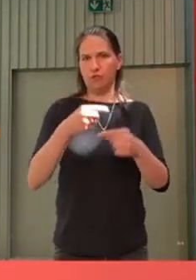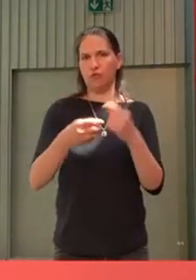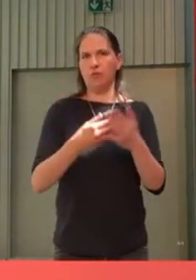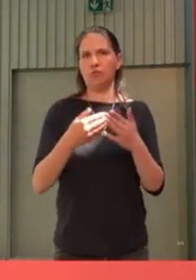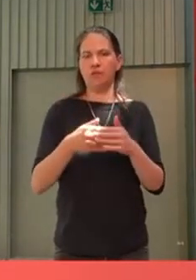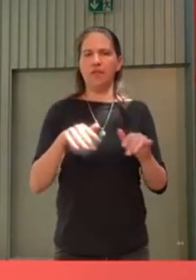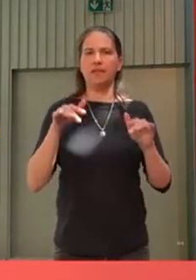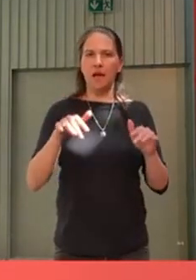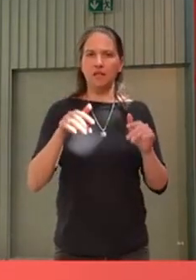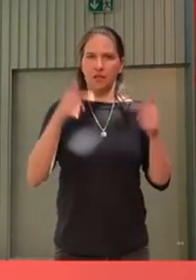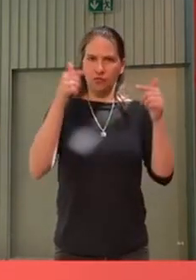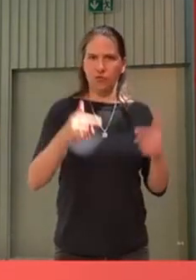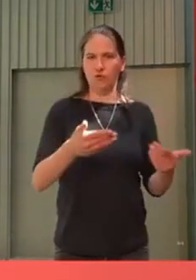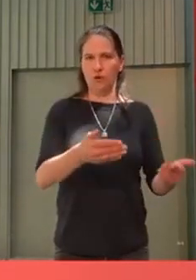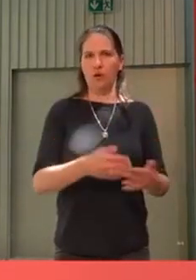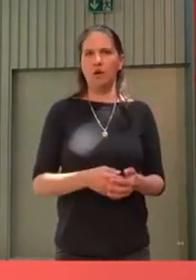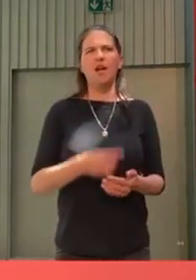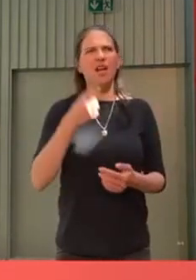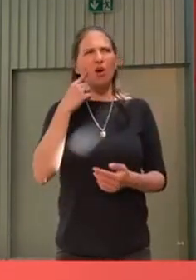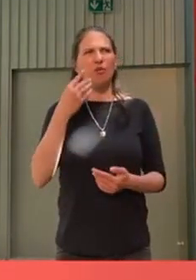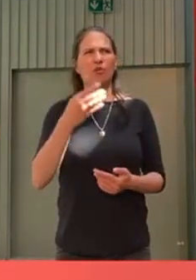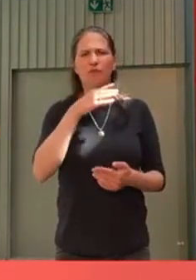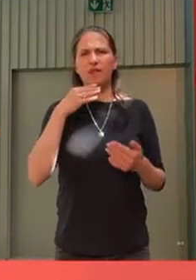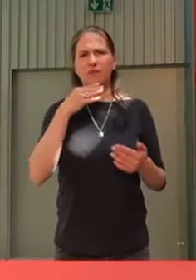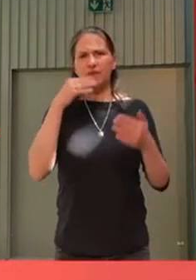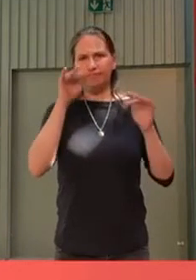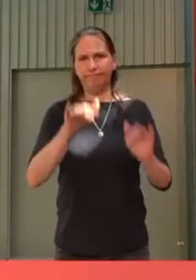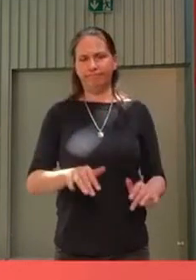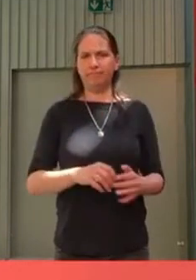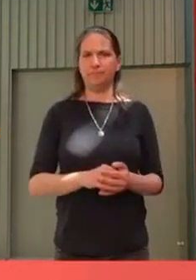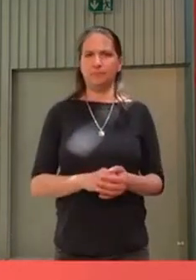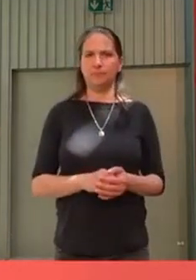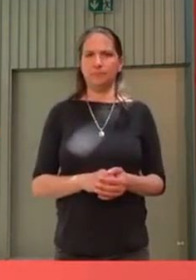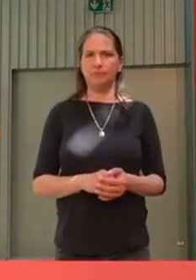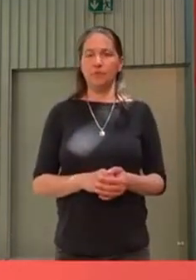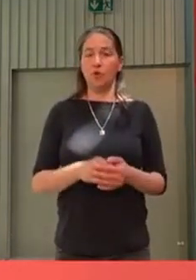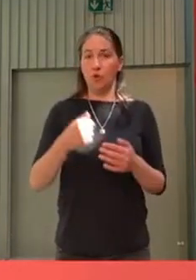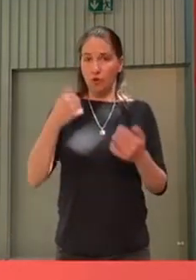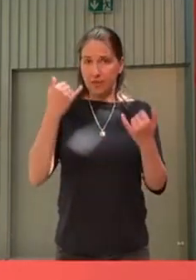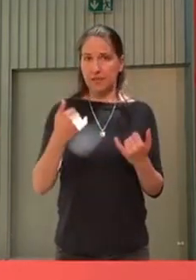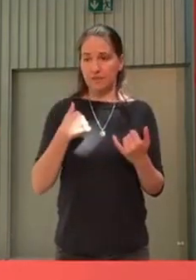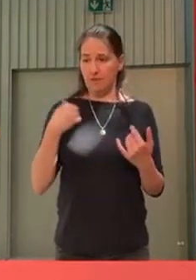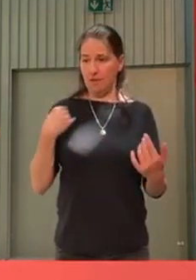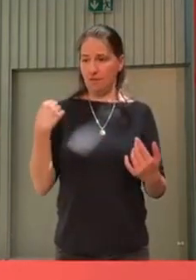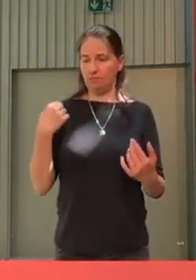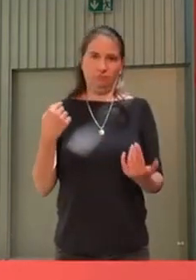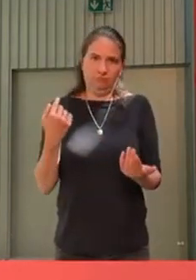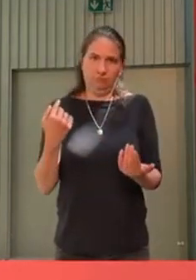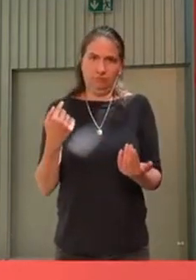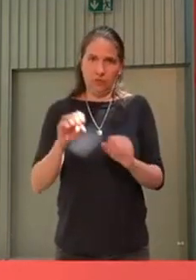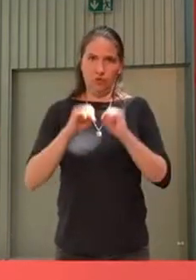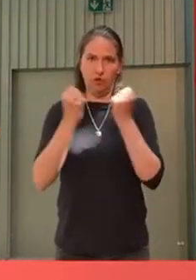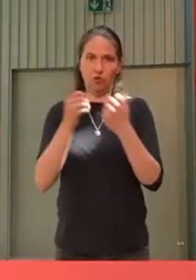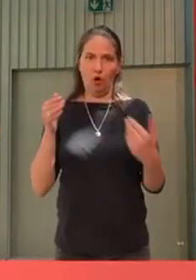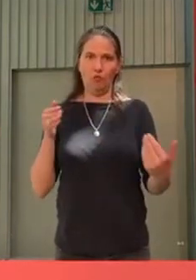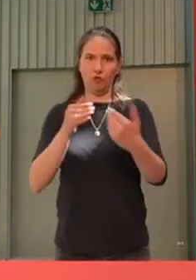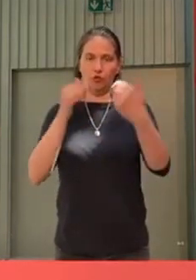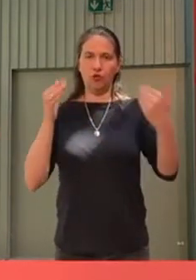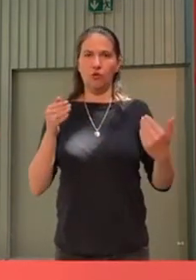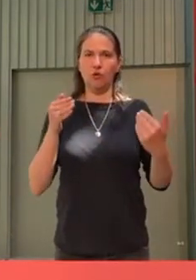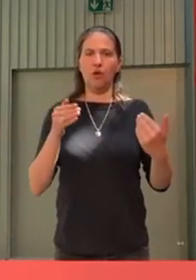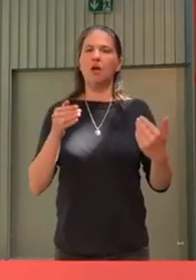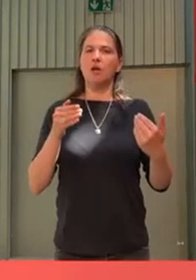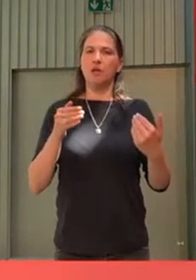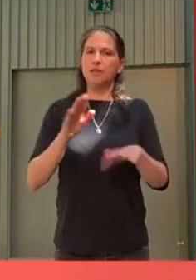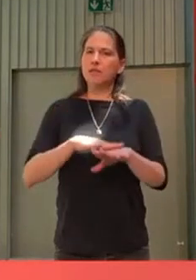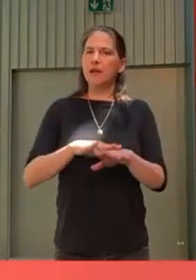Daseinsfürsorge. Ich denke, da gäbe es noch viel zu tun. Und jetzt in der Opposition haben wir alle mal Zeit, uns wirklich noch mal gute